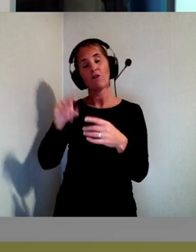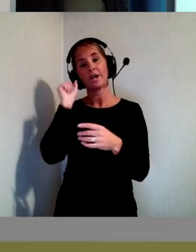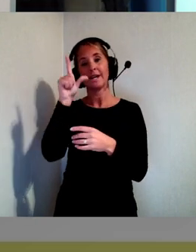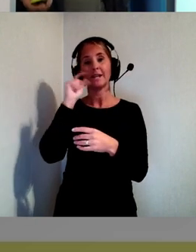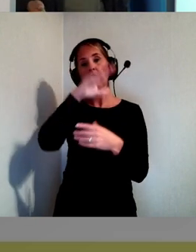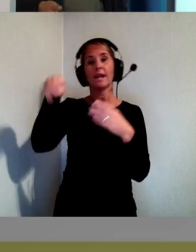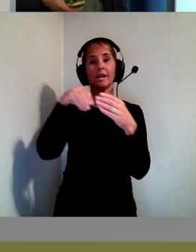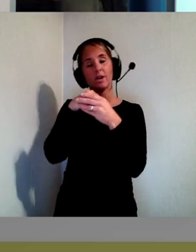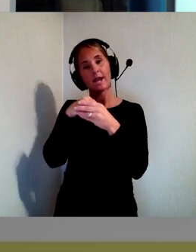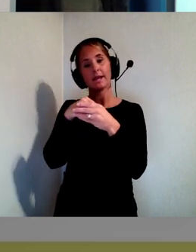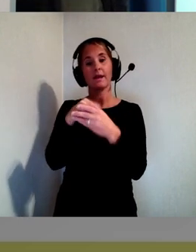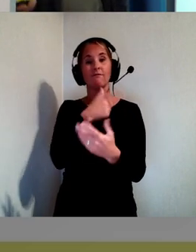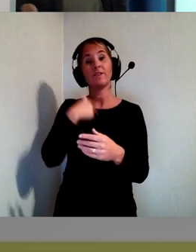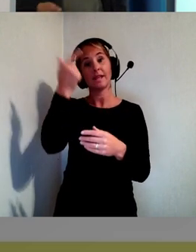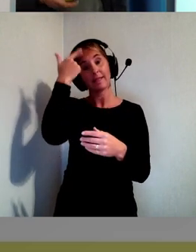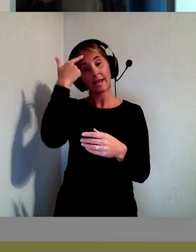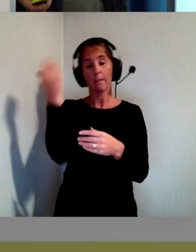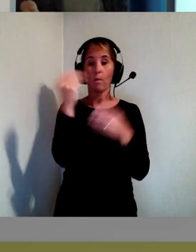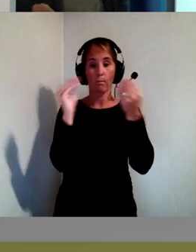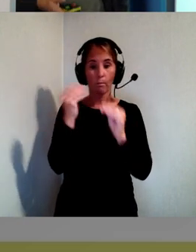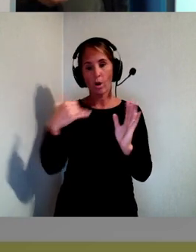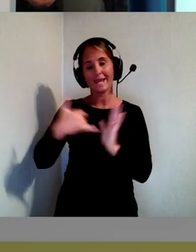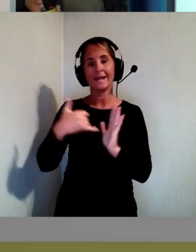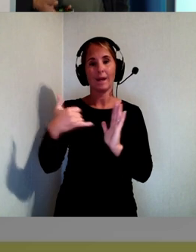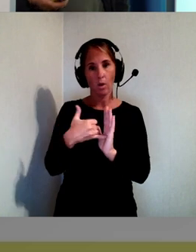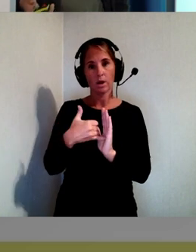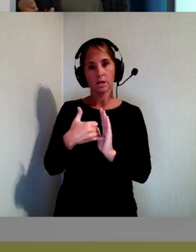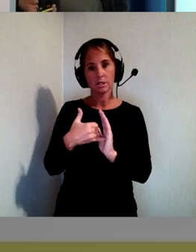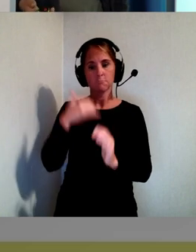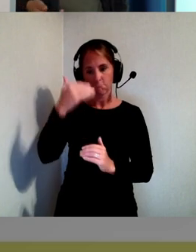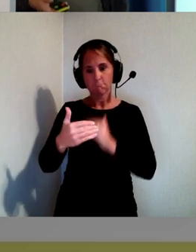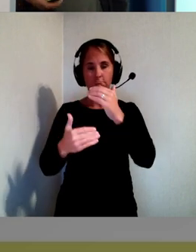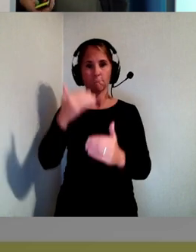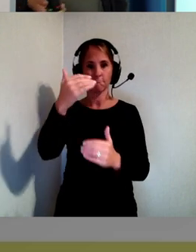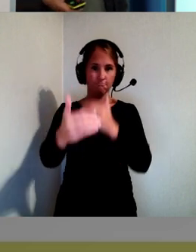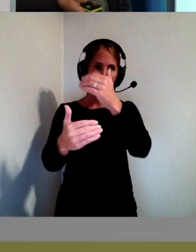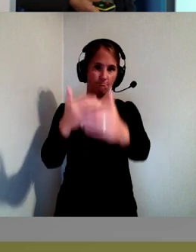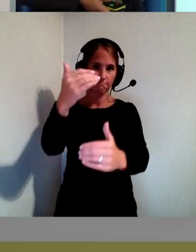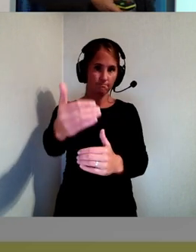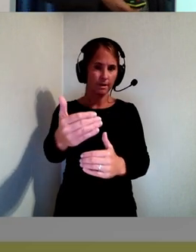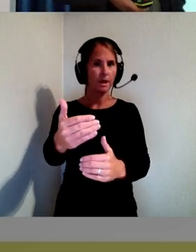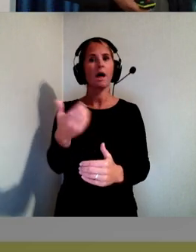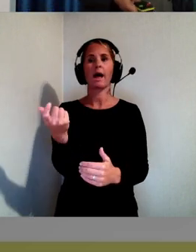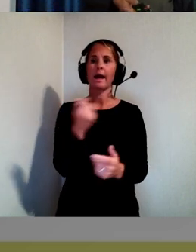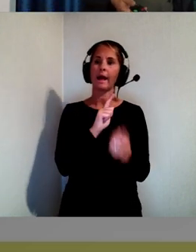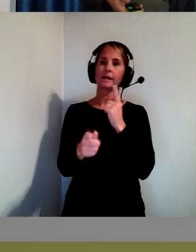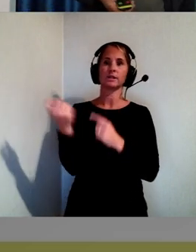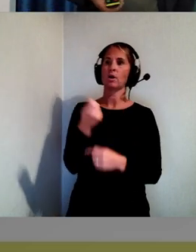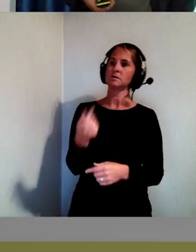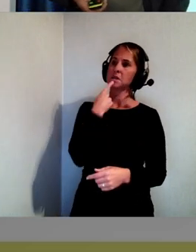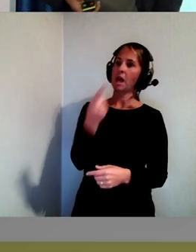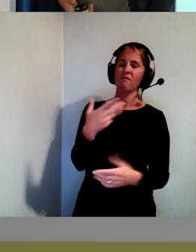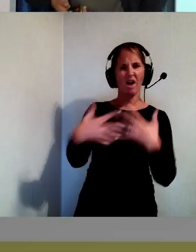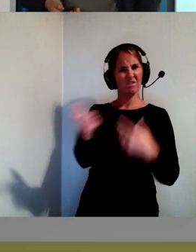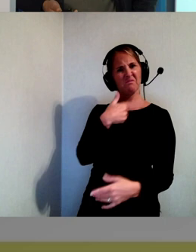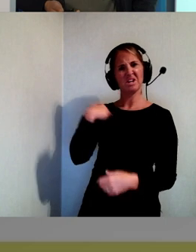vi fylla med innehåll systematiskt. Men nu kanske det någon som säger Varför ska vi som håller på med e